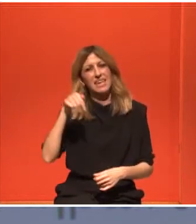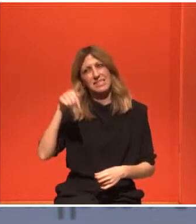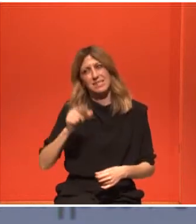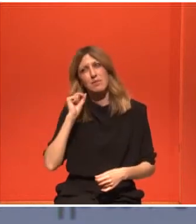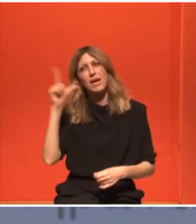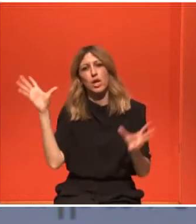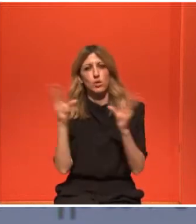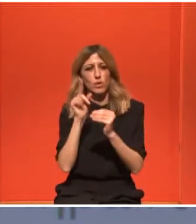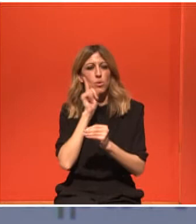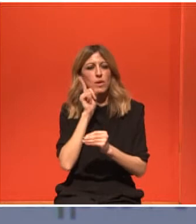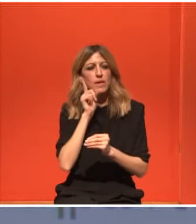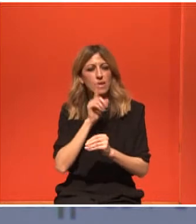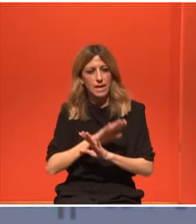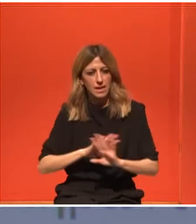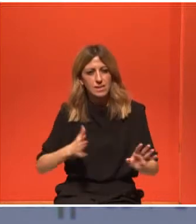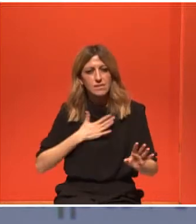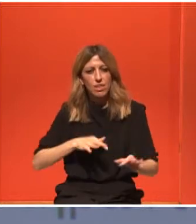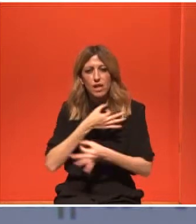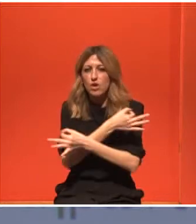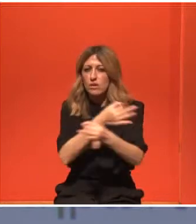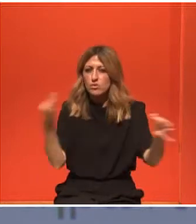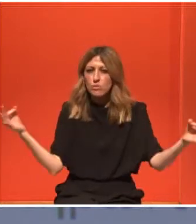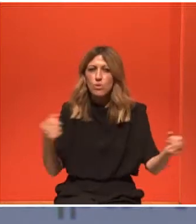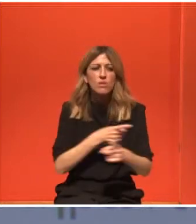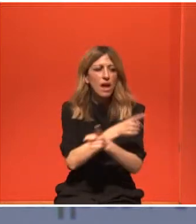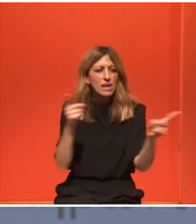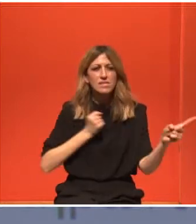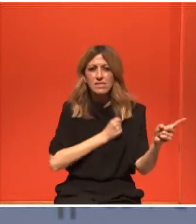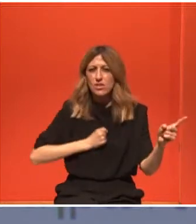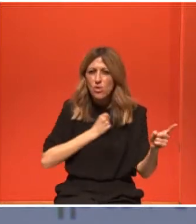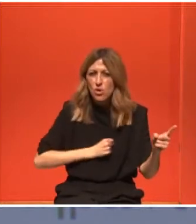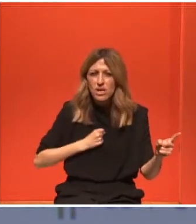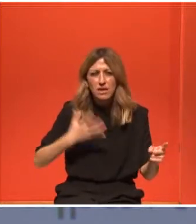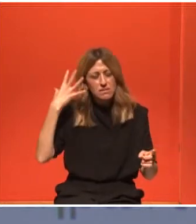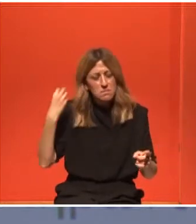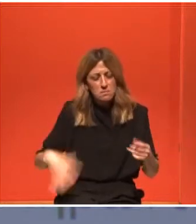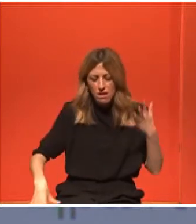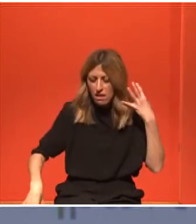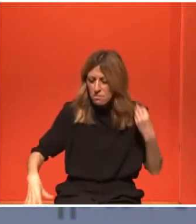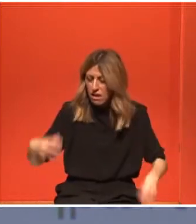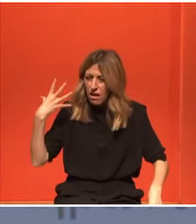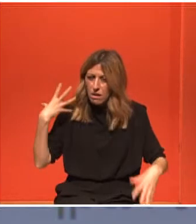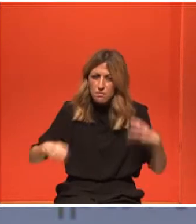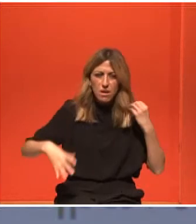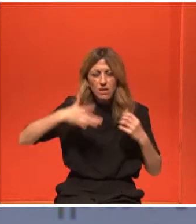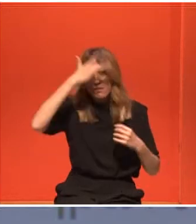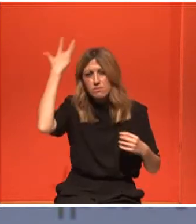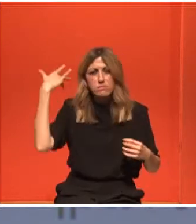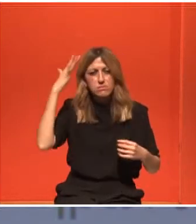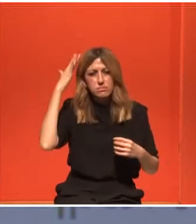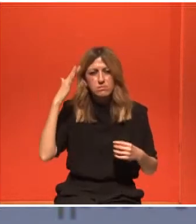κι αν έχετε, τα μαλλιά σας όταν θα πέσουν, θα γίνει το πρόσωπό σας από τις ρητίδες.